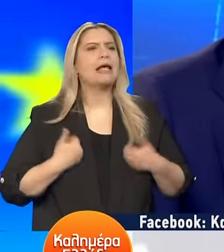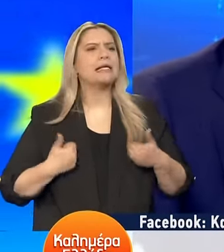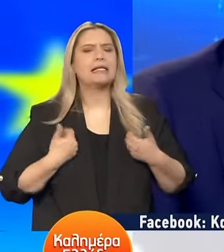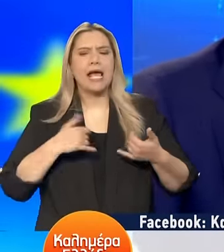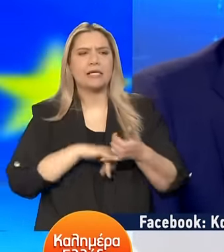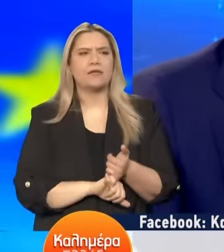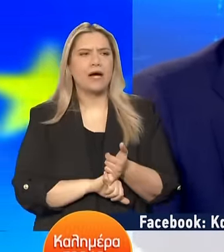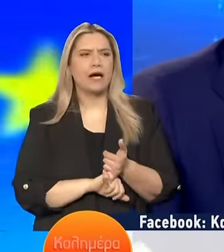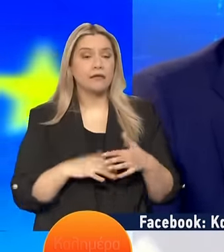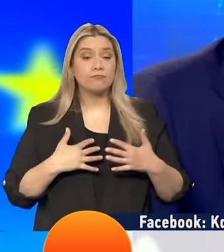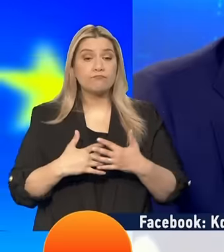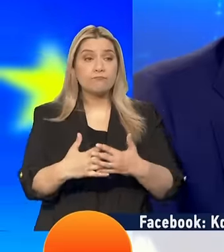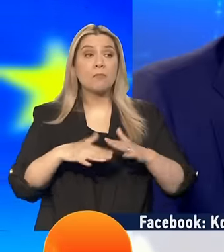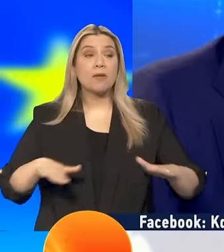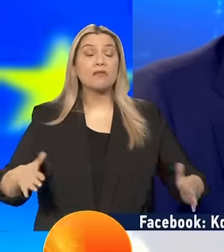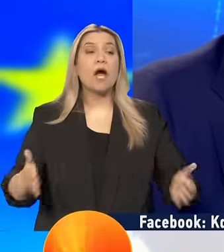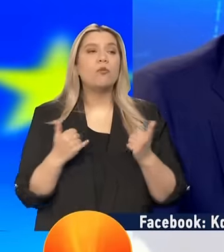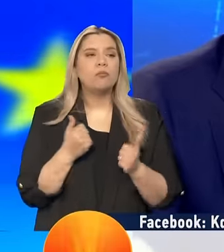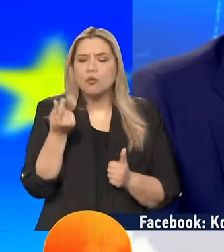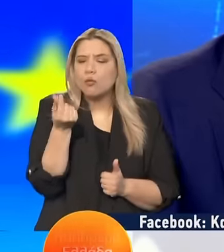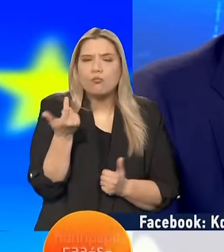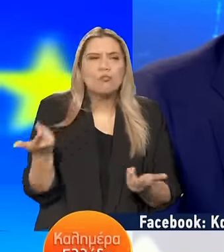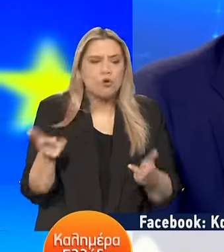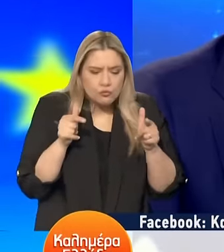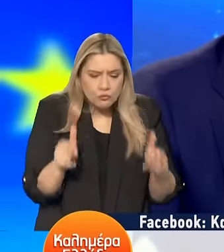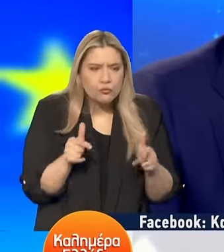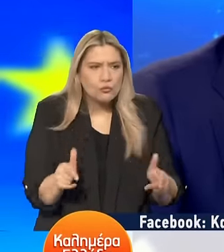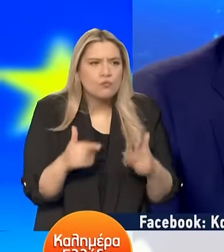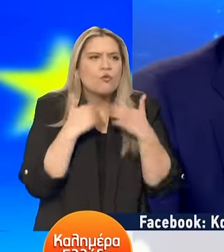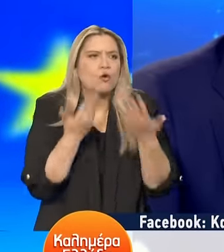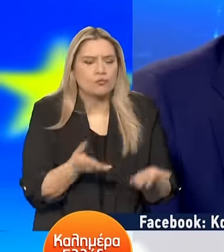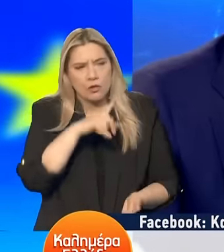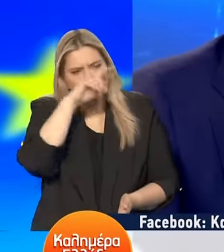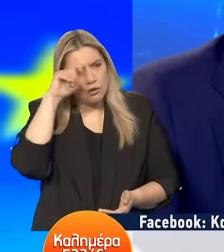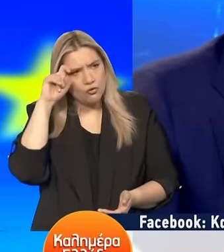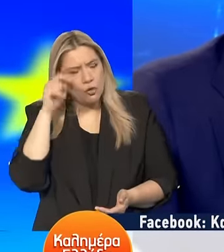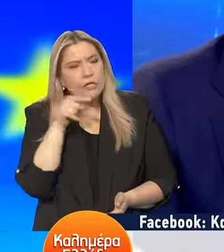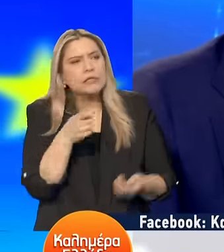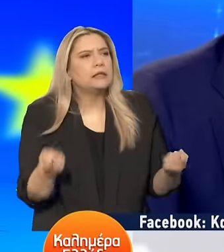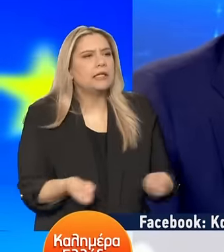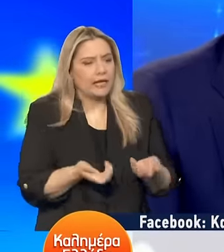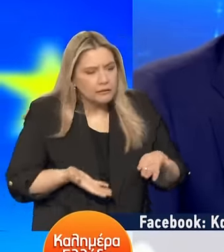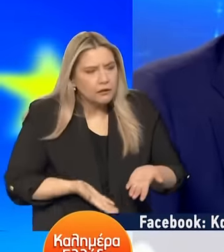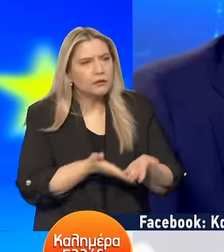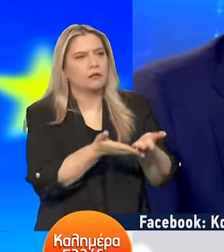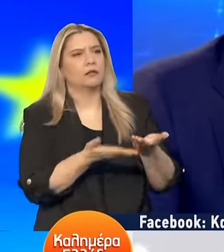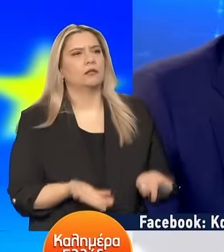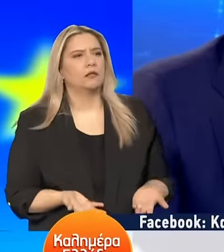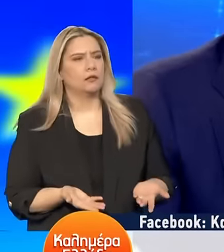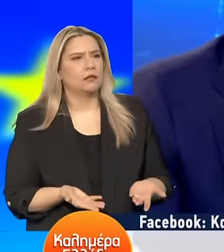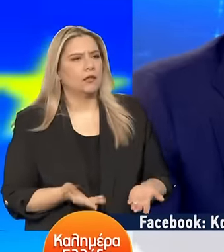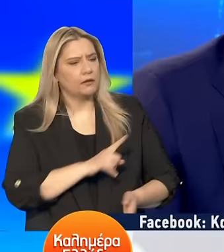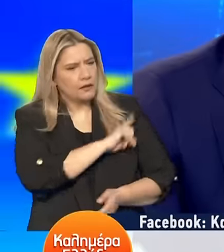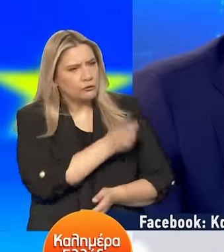γιατί δεν κάνουν παιδιά Γιατί δεν έχουν την οικονομική δυνατότητα Να φτιάξουν οικογένεια Τι κάνετε λοιπόν για να δώσετε την δυνατότητα